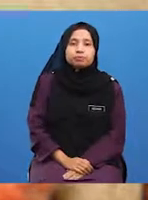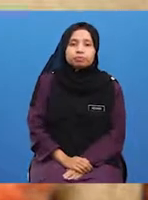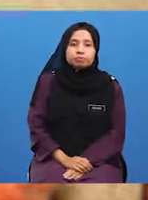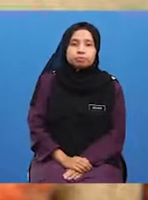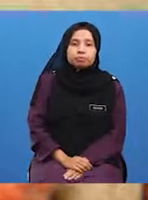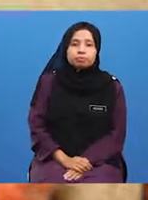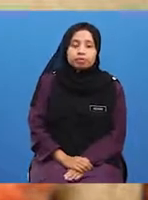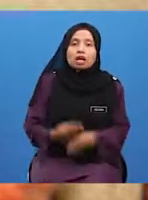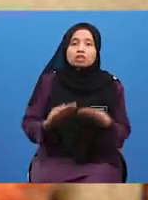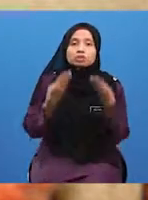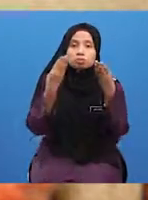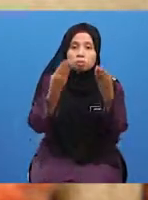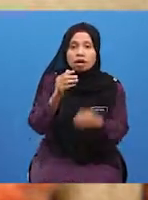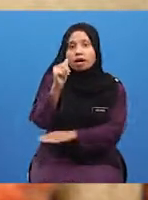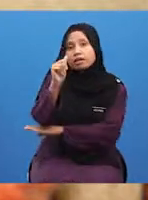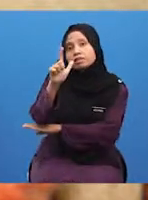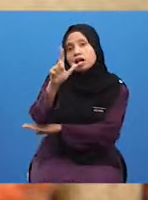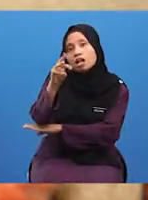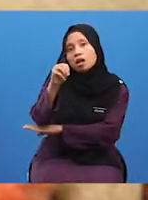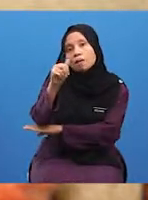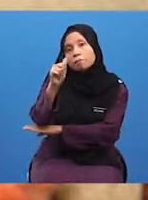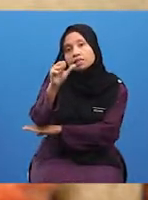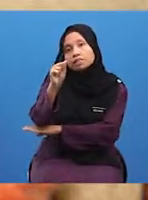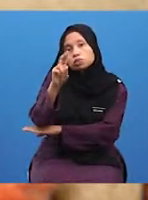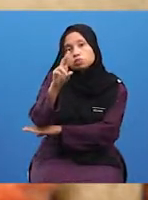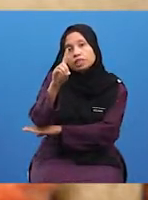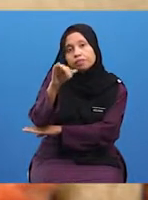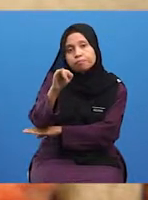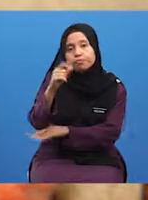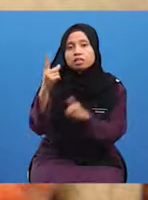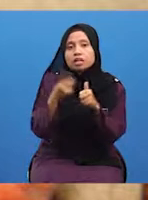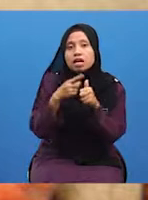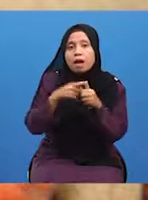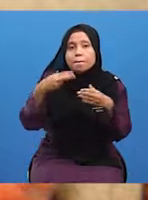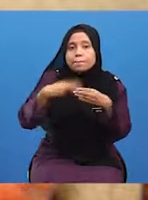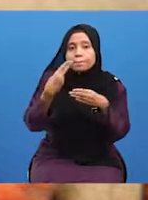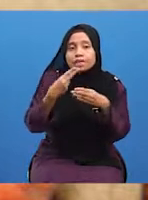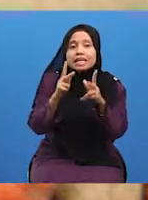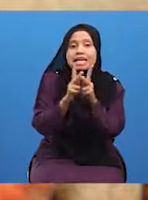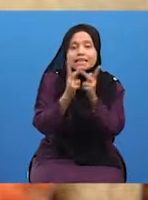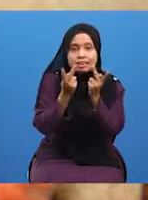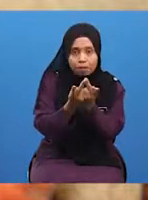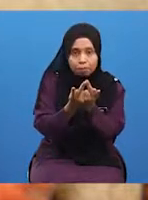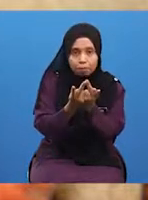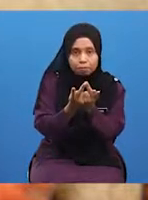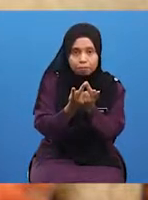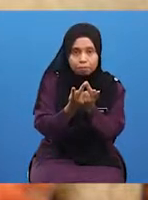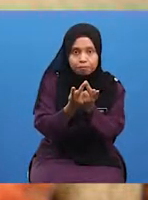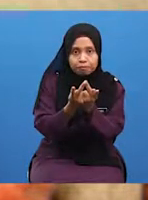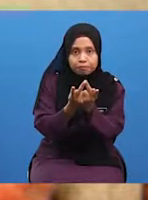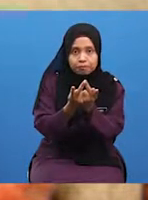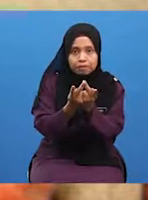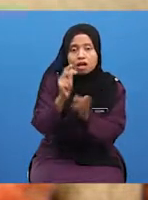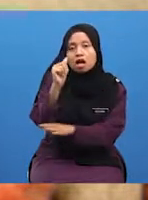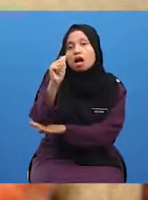Sumbangan Al-Mas'udi yang pertama ialah penghasilan kitab. Al